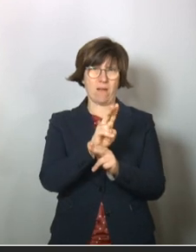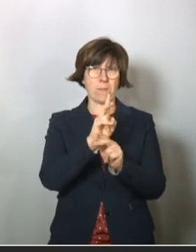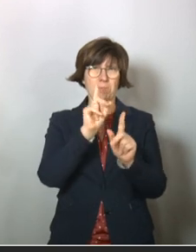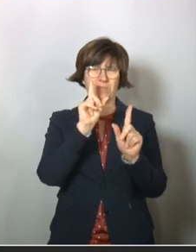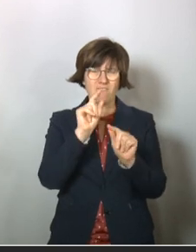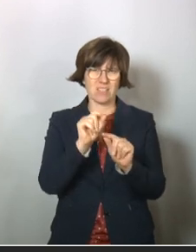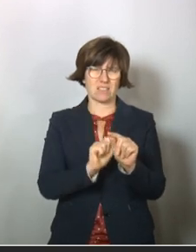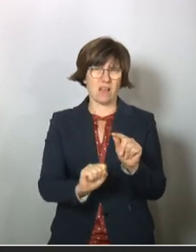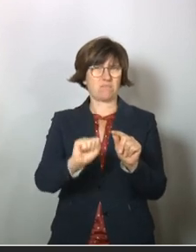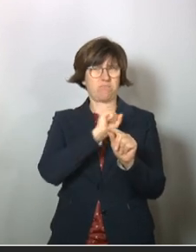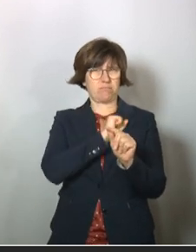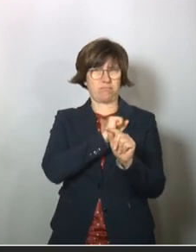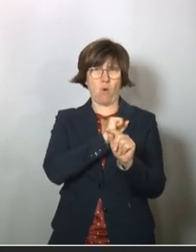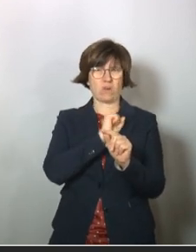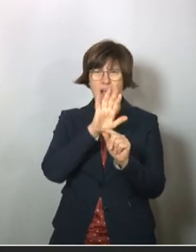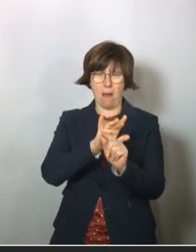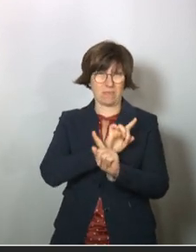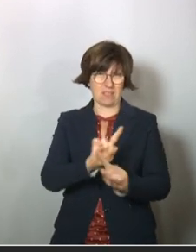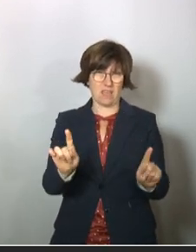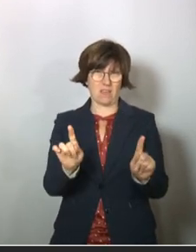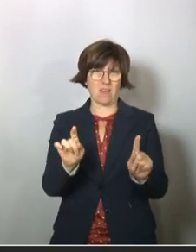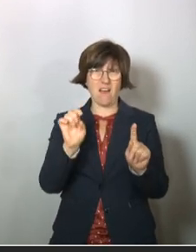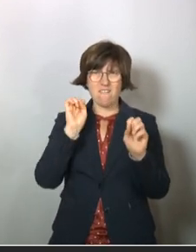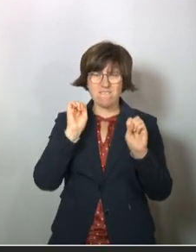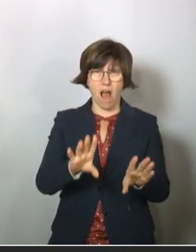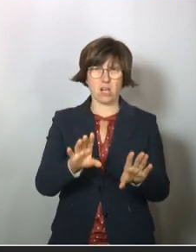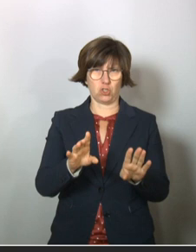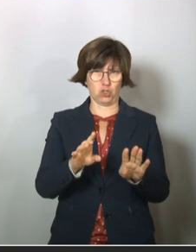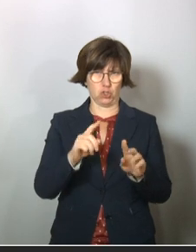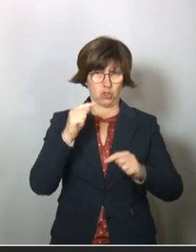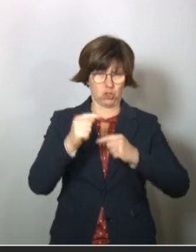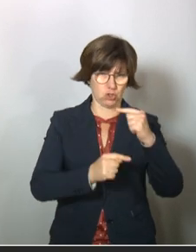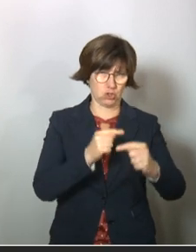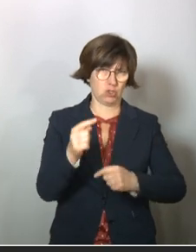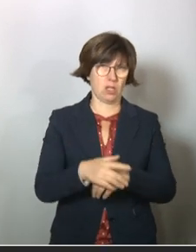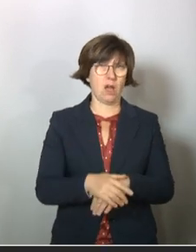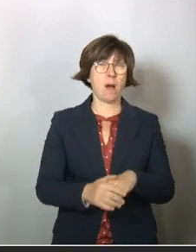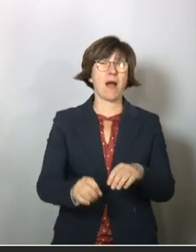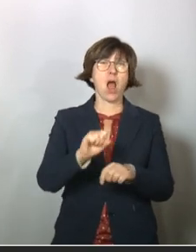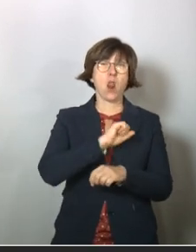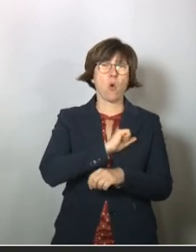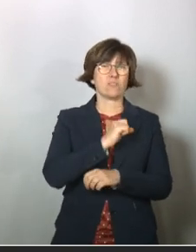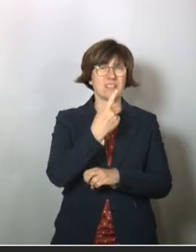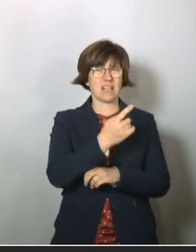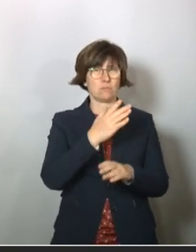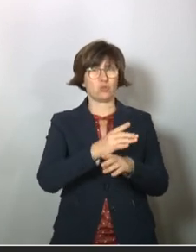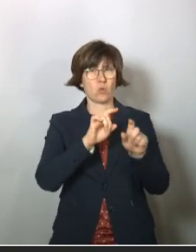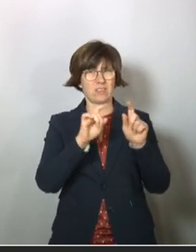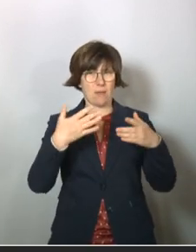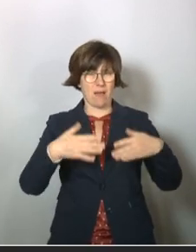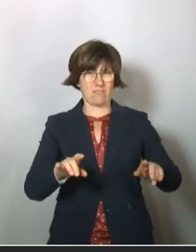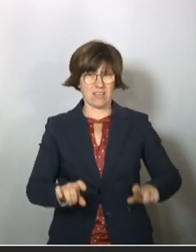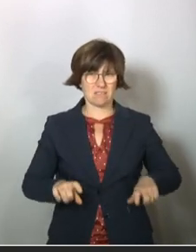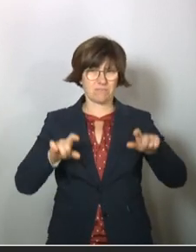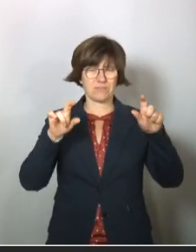was erfolgreich ist, was nicht erfolgreich ist, was auf falschen Annahmen beruhte. Aber es lohnt sich, das haben Sie ja auch als Thema gewählt,